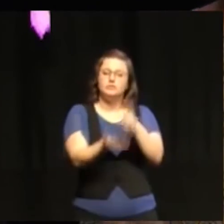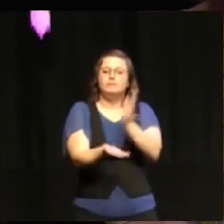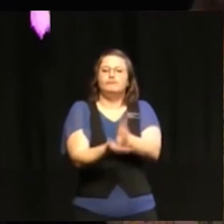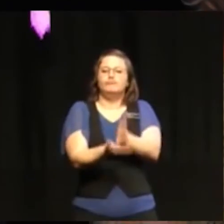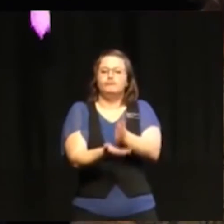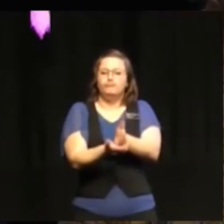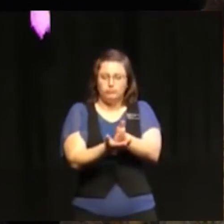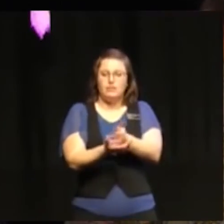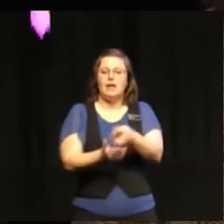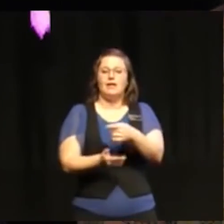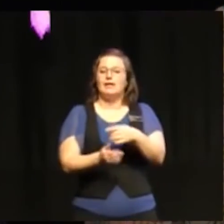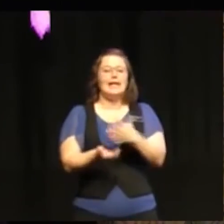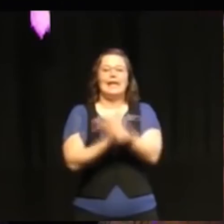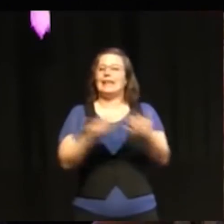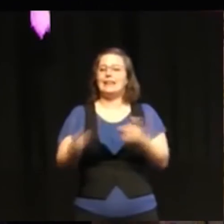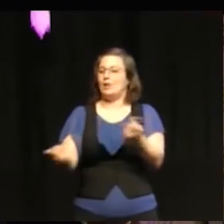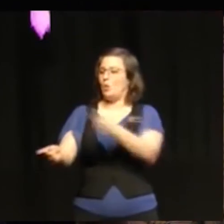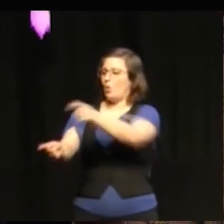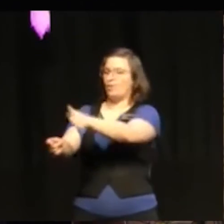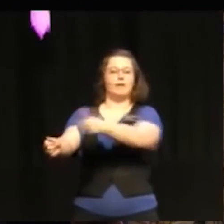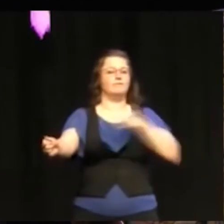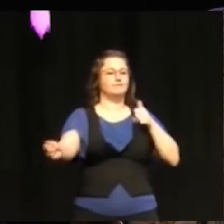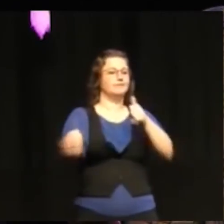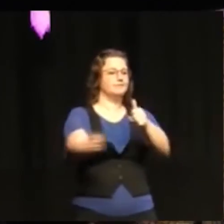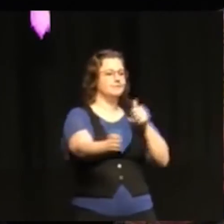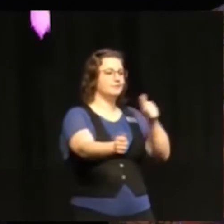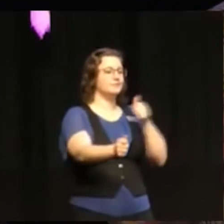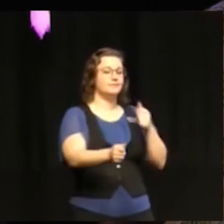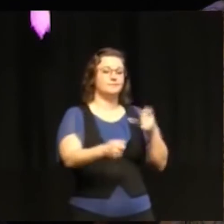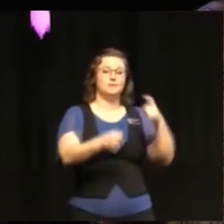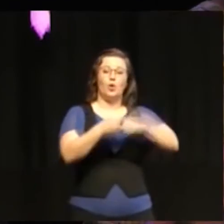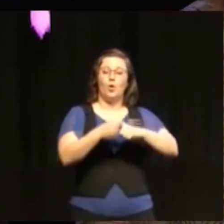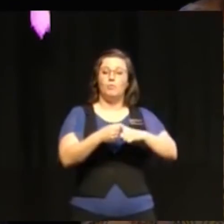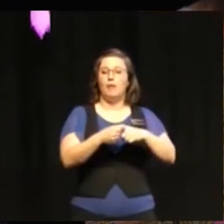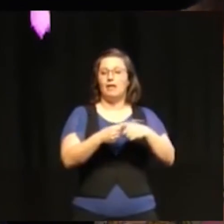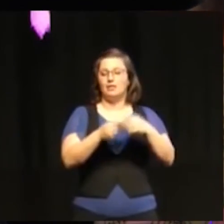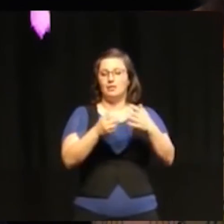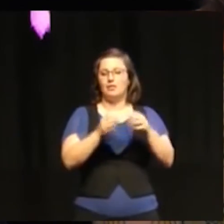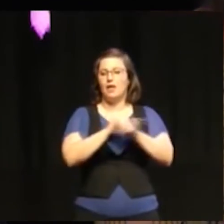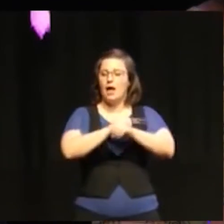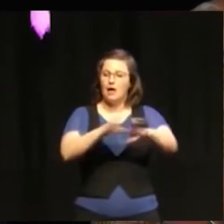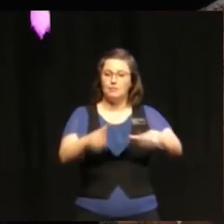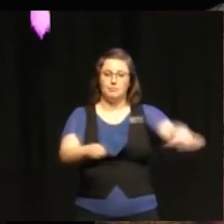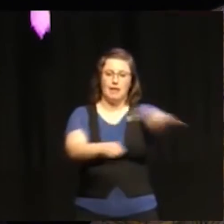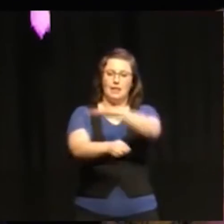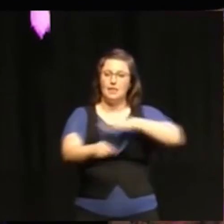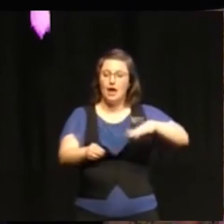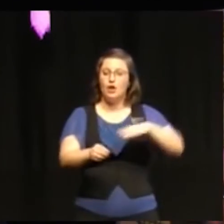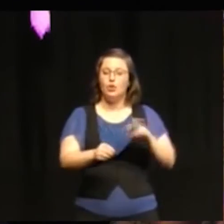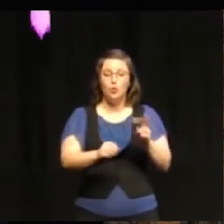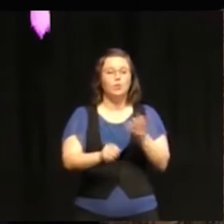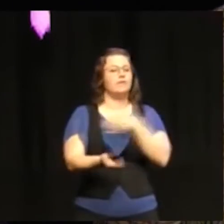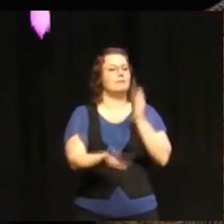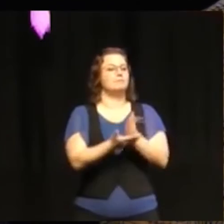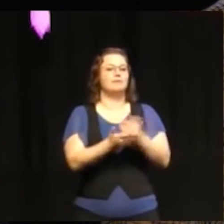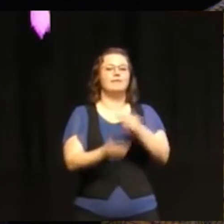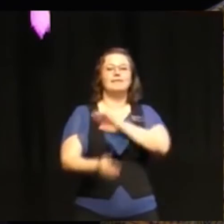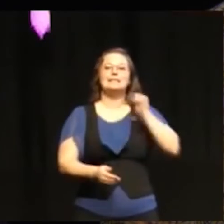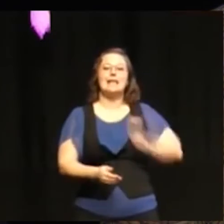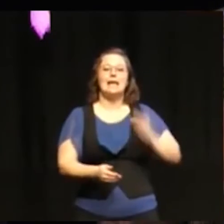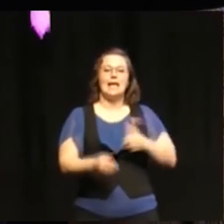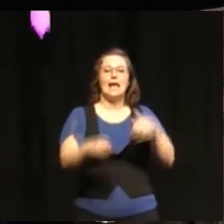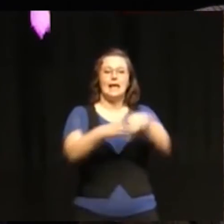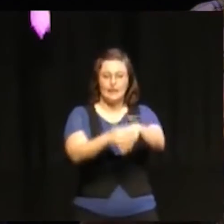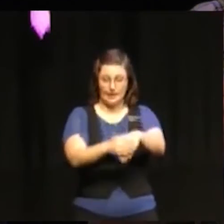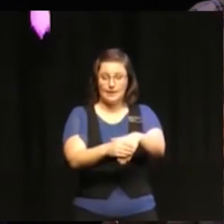we are leaving no one behind when it comes to public urban spaces you know how to ensure accessibility so I